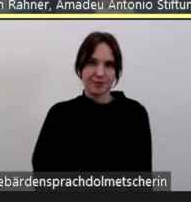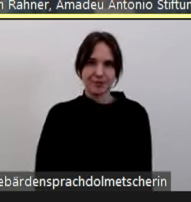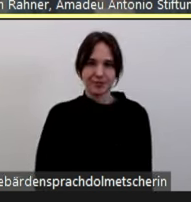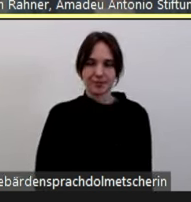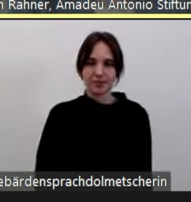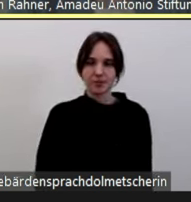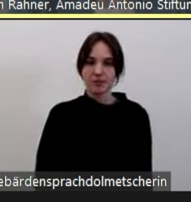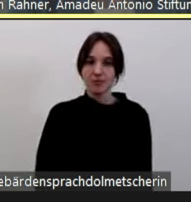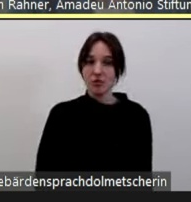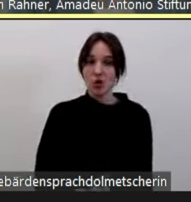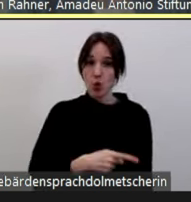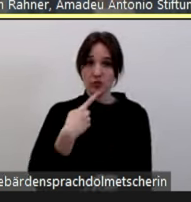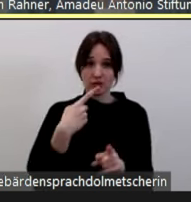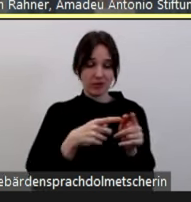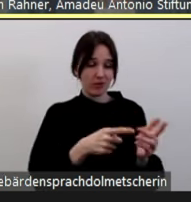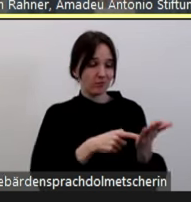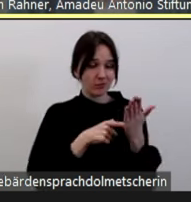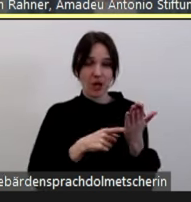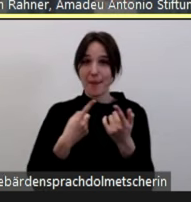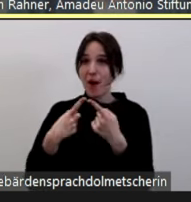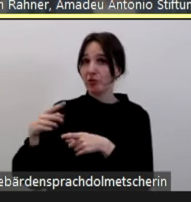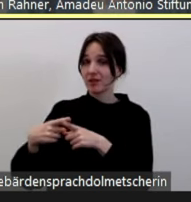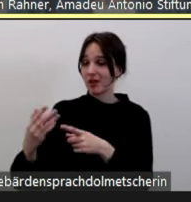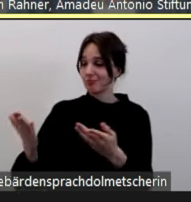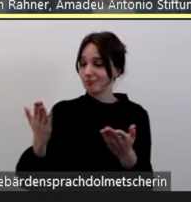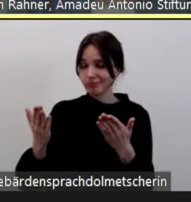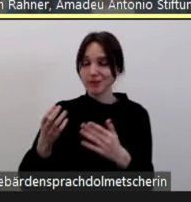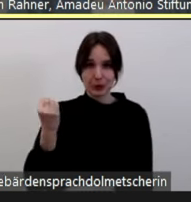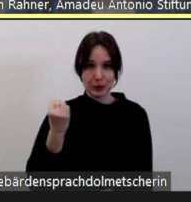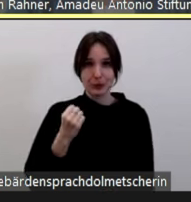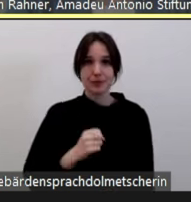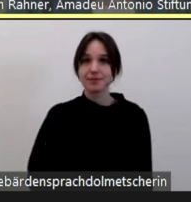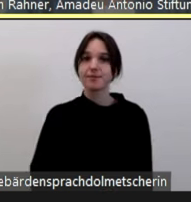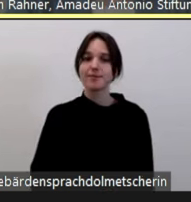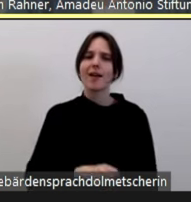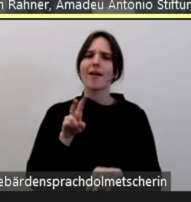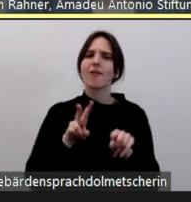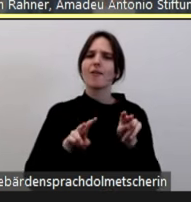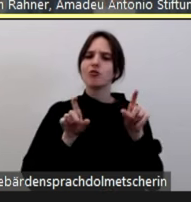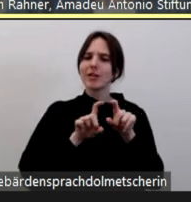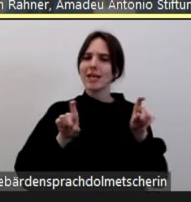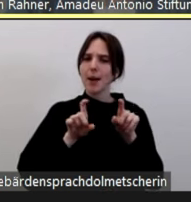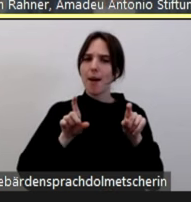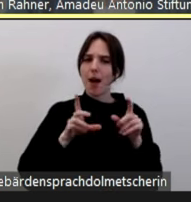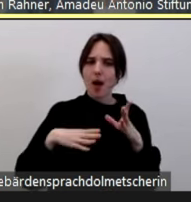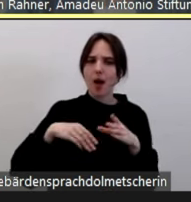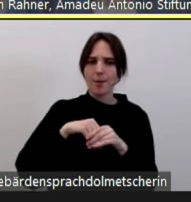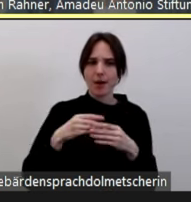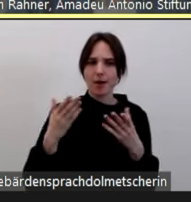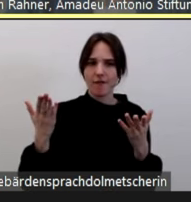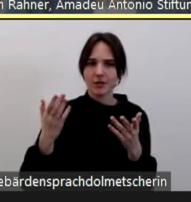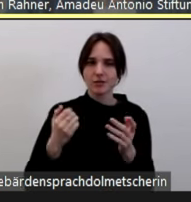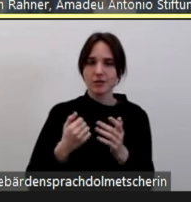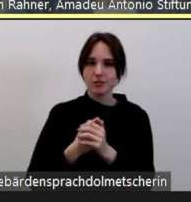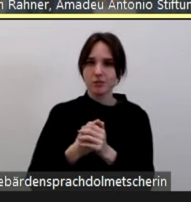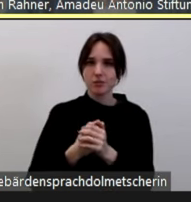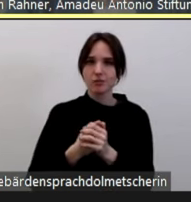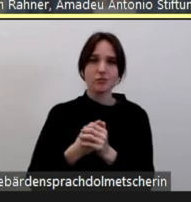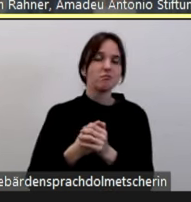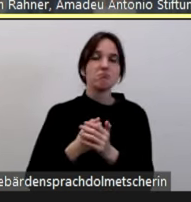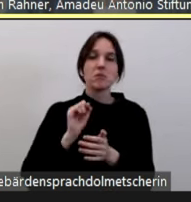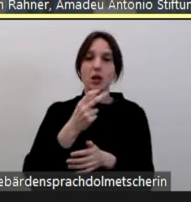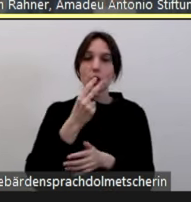auch unsererseits nochmal nachweisen. Die Themenfelder, die da drin auch angegriffen werden, zeigen sich auch